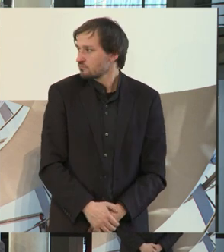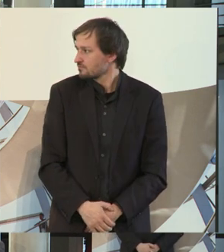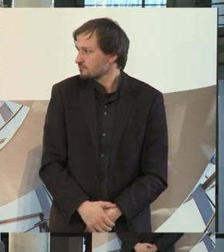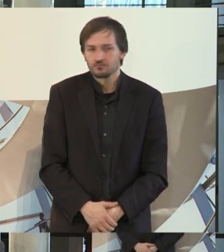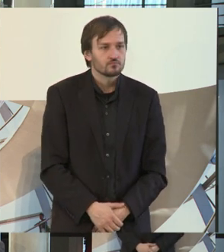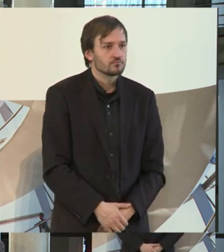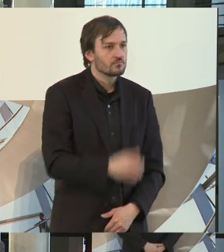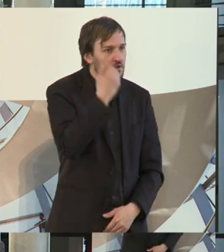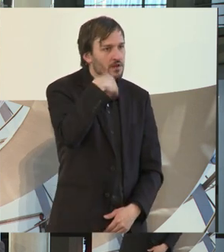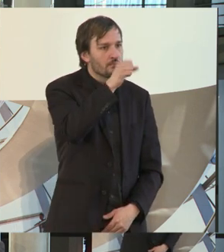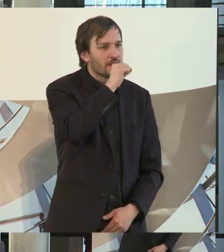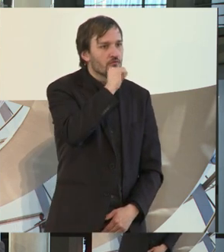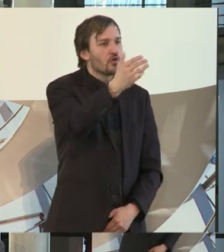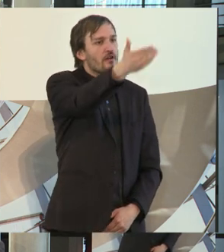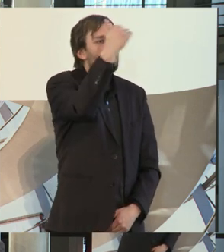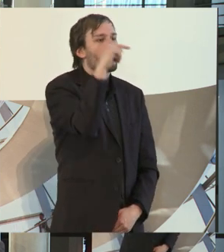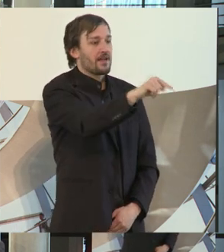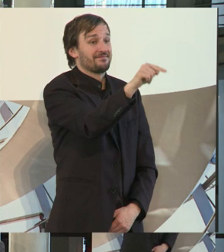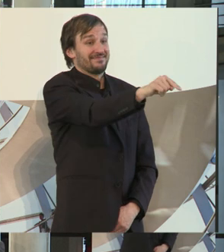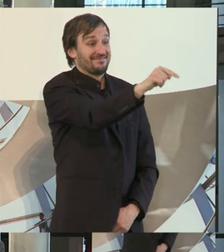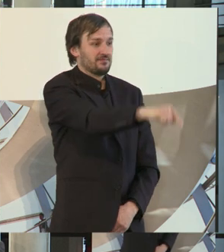Wir brauchen ein Mikrofon, nee, erst hier vorne bitte.